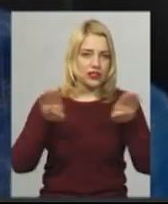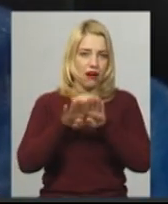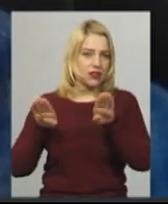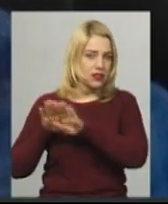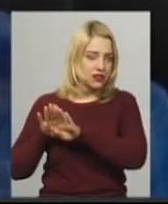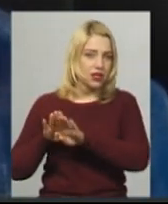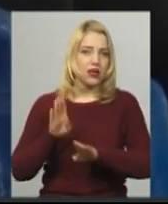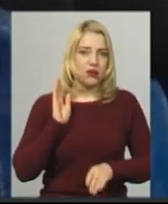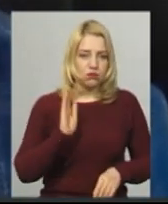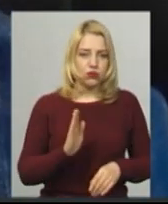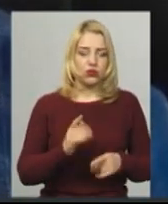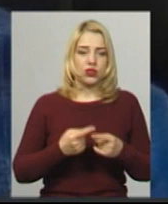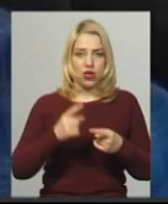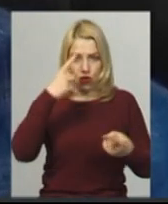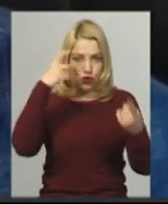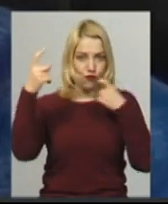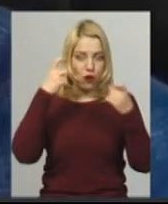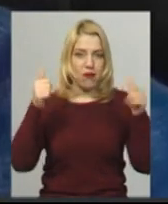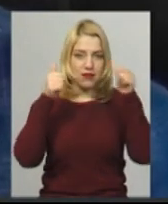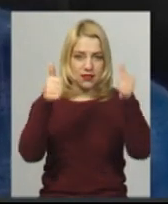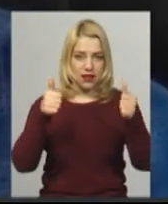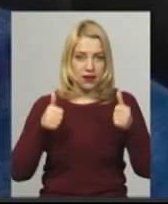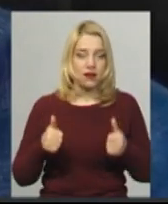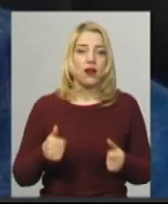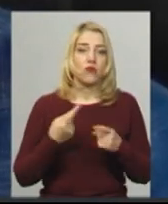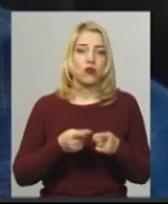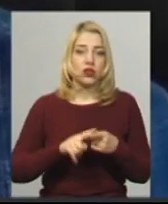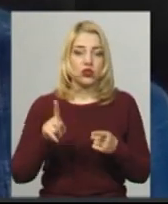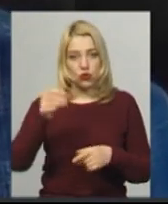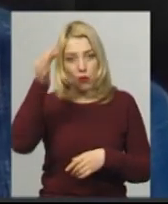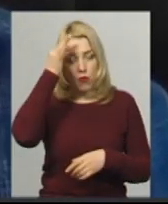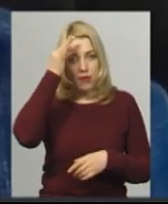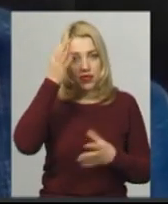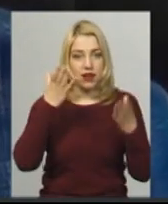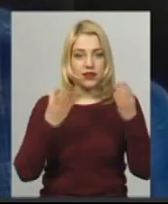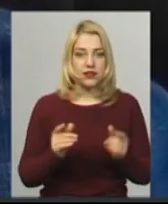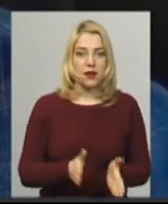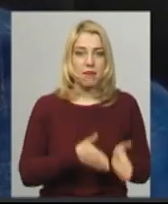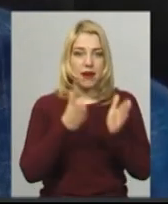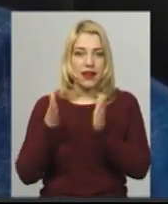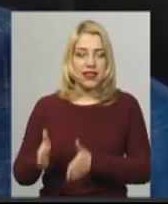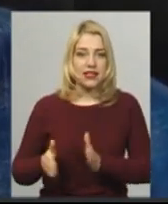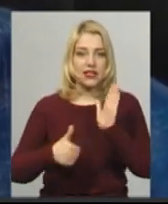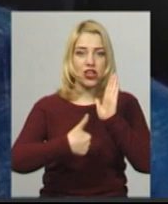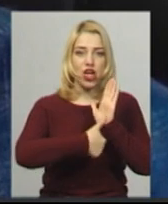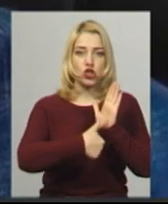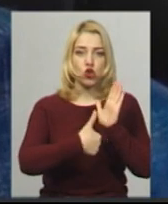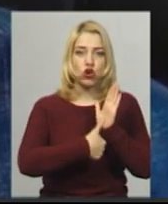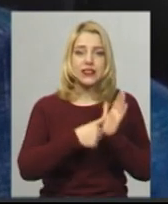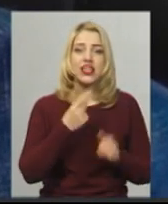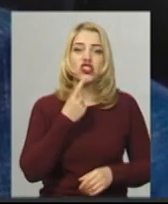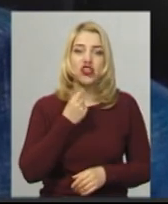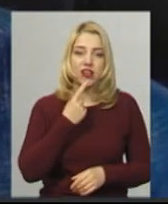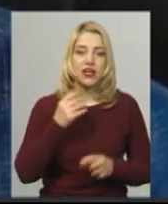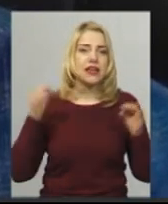Будуть висіти інформаційні таблички про те, що поминальні дні перенесені на 6 червня. Жодних